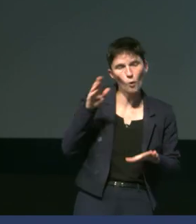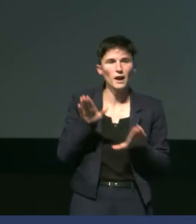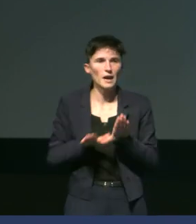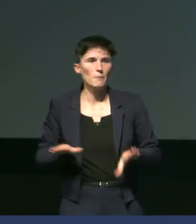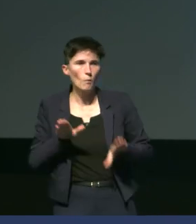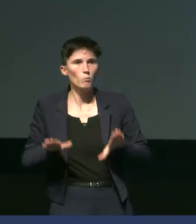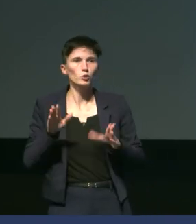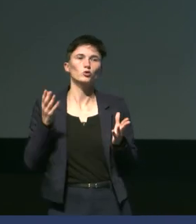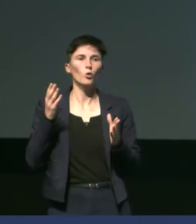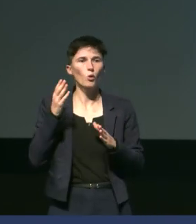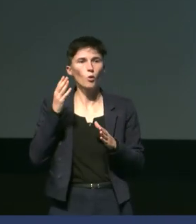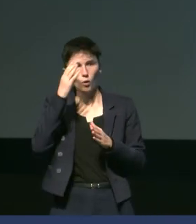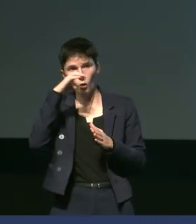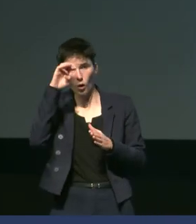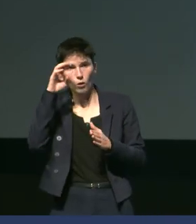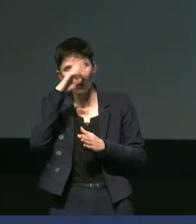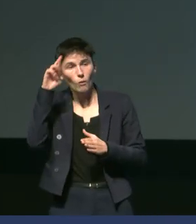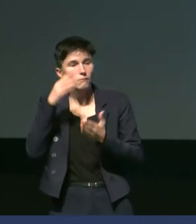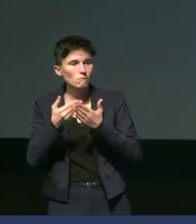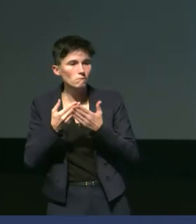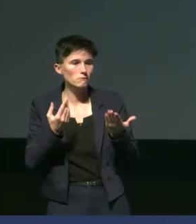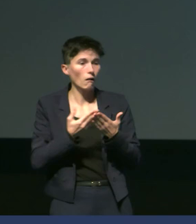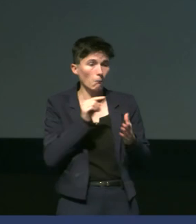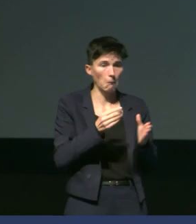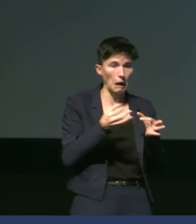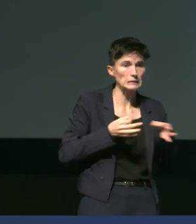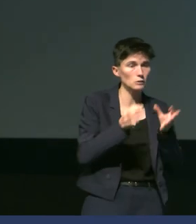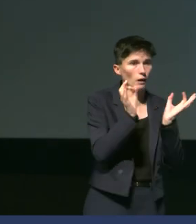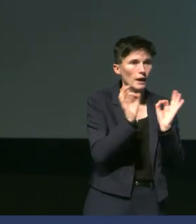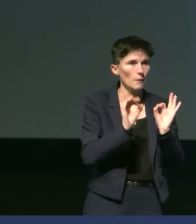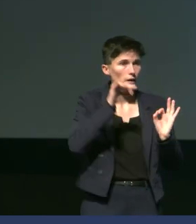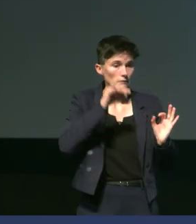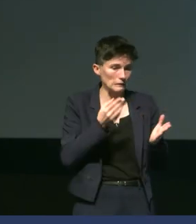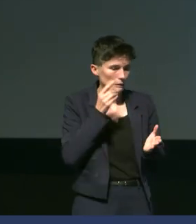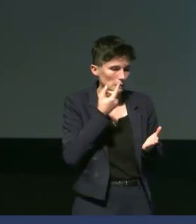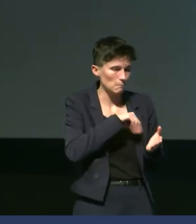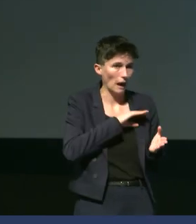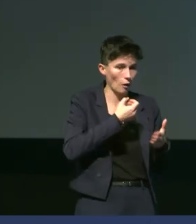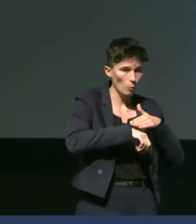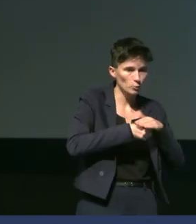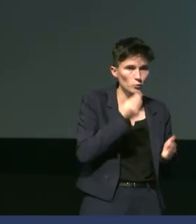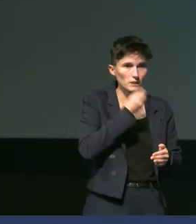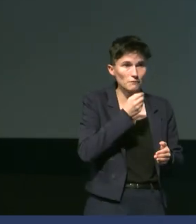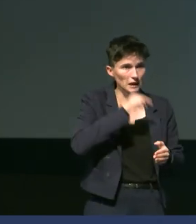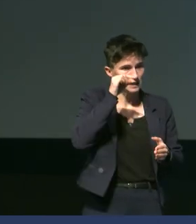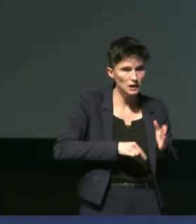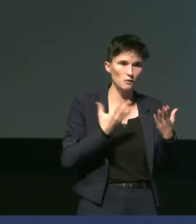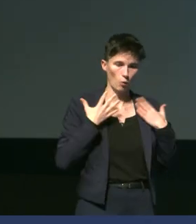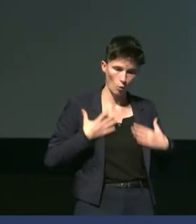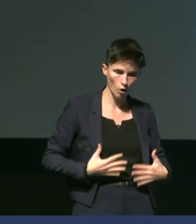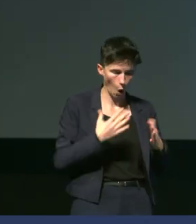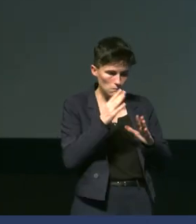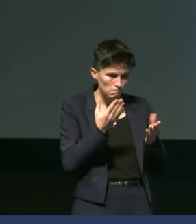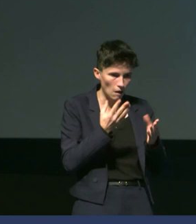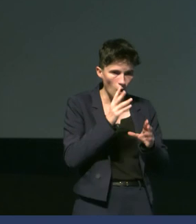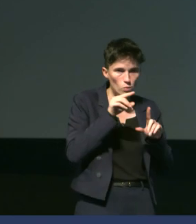ici, il n'y pas de territoire. En fait, les manchots empereurs, ils se reproduisent en hiver. Il faut qu'ils maintiennent leur température corporelle en hiver à la même température que toute l'année.